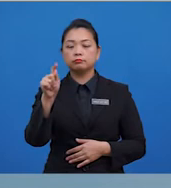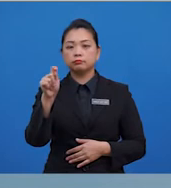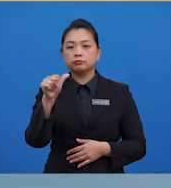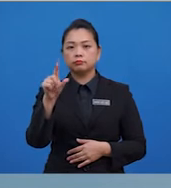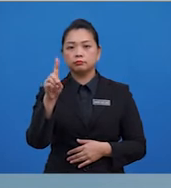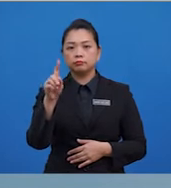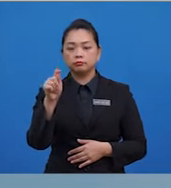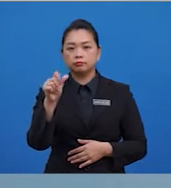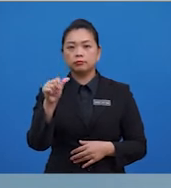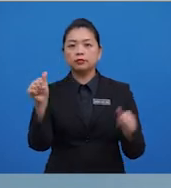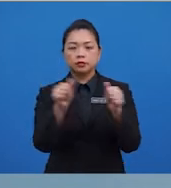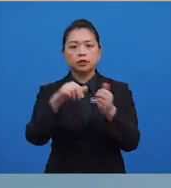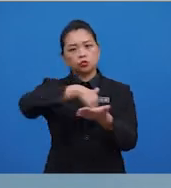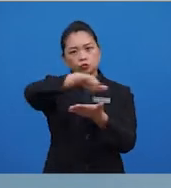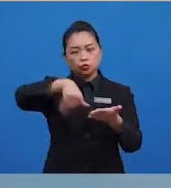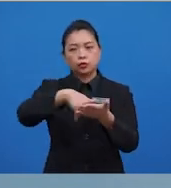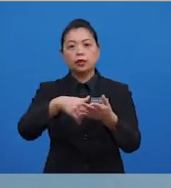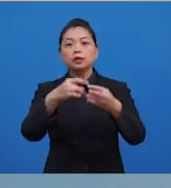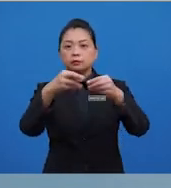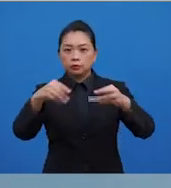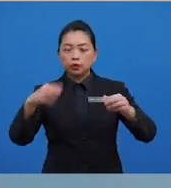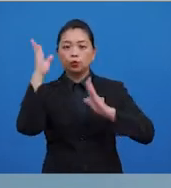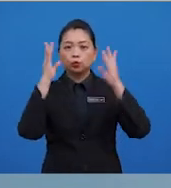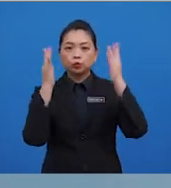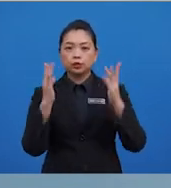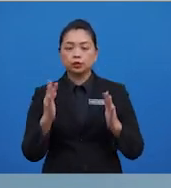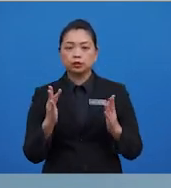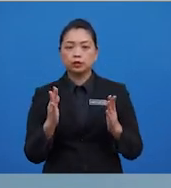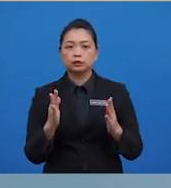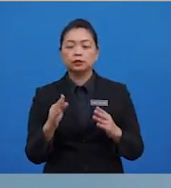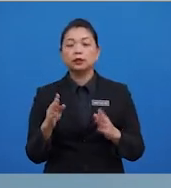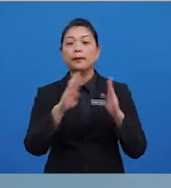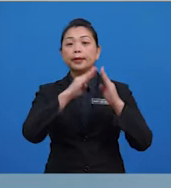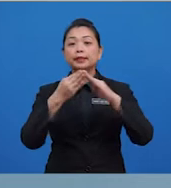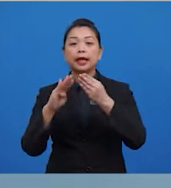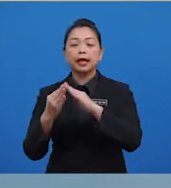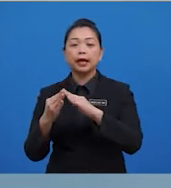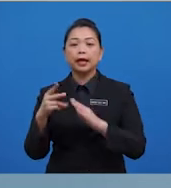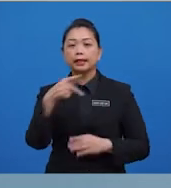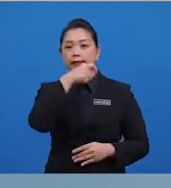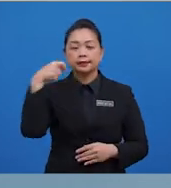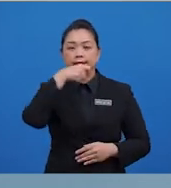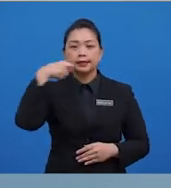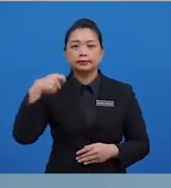keseluruhan iaitu taburan hujan tahunan di stesen Bandar Kajang ialah